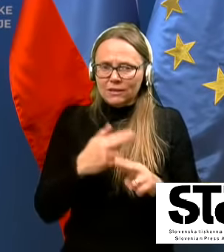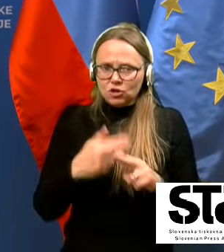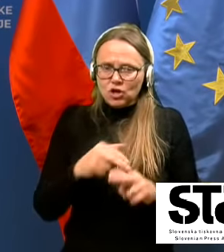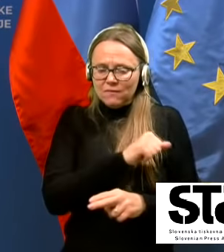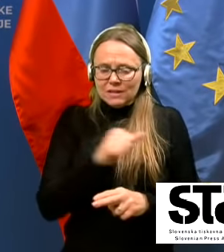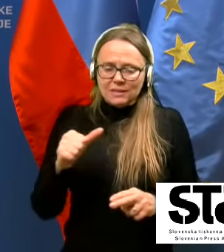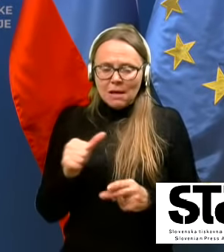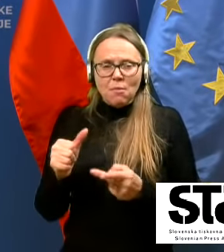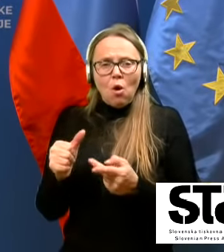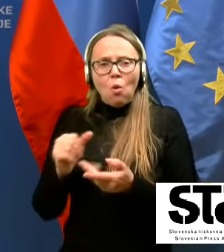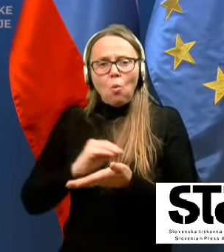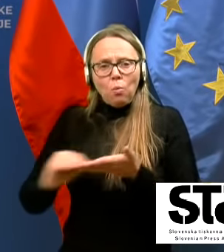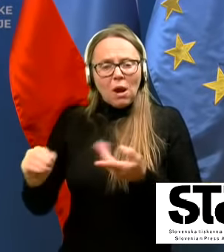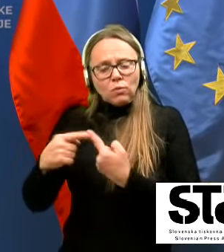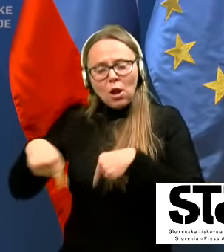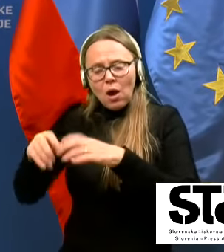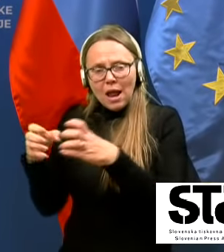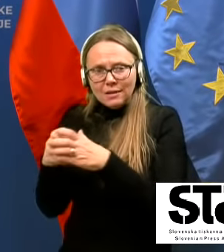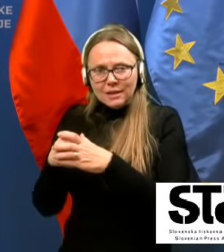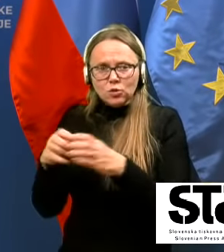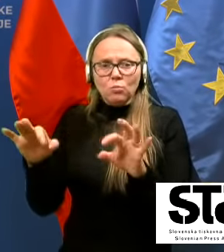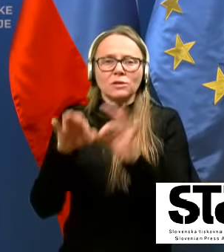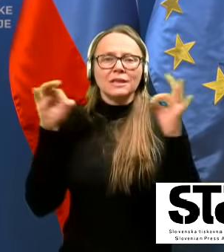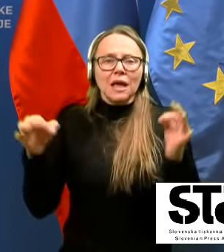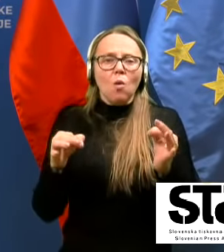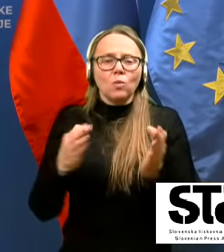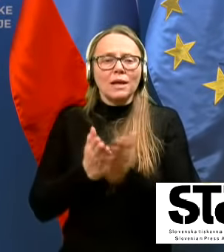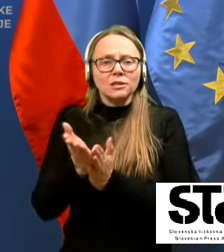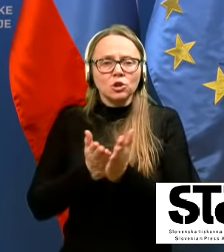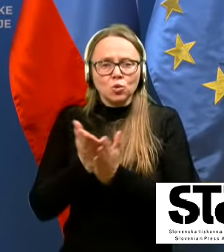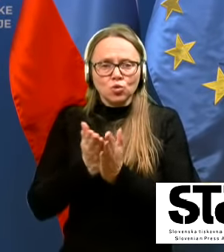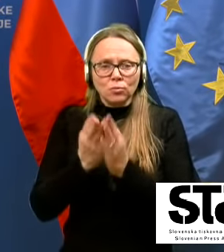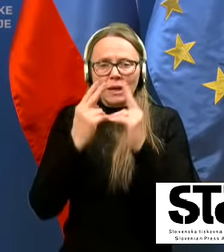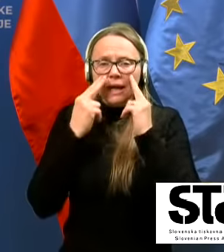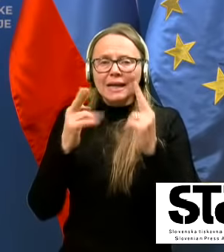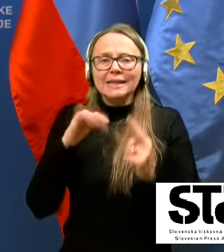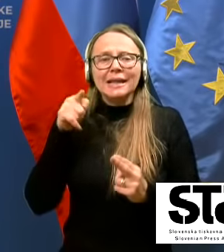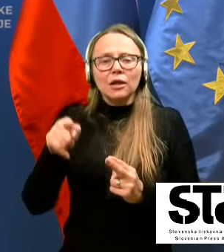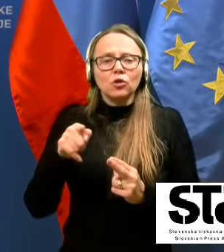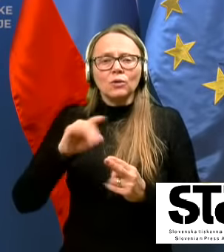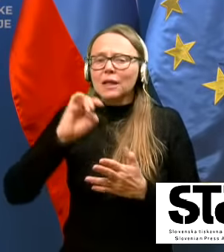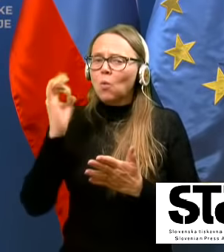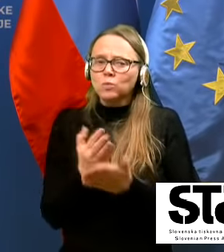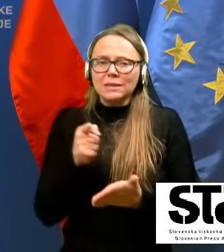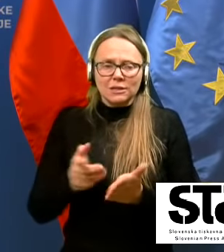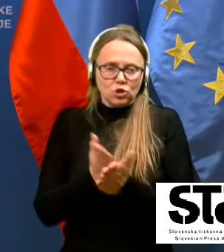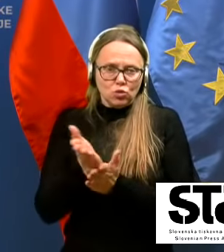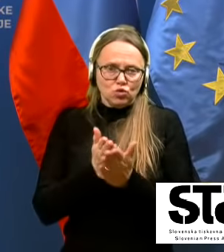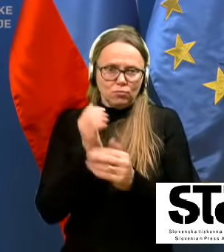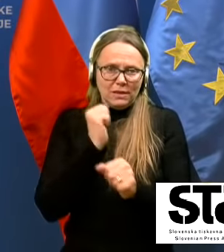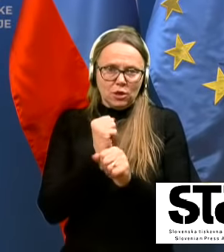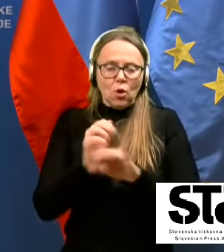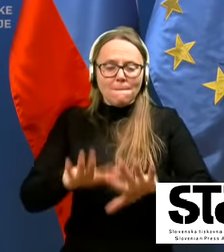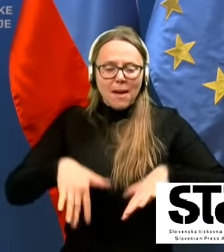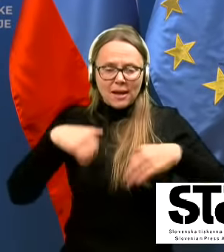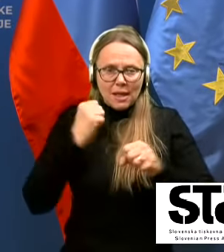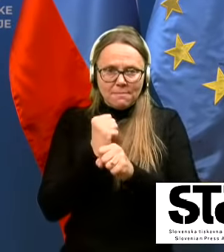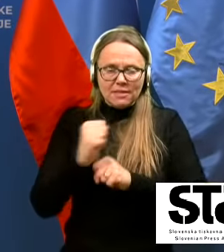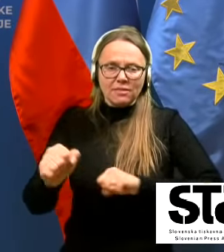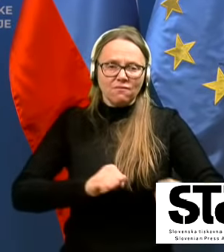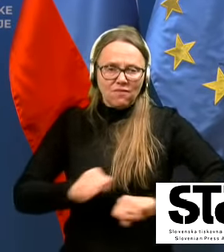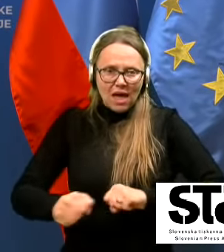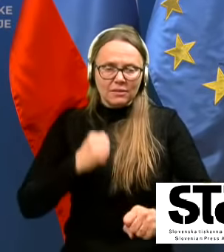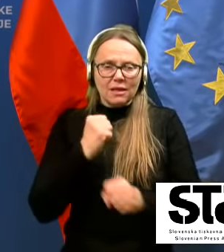samopravne lokalne skupnosti in javne službe, glede na to, da vse te službe delujejo, torej parlament deluje, vlada